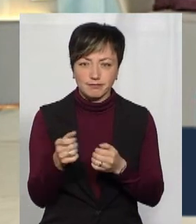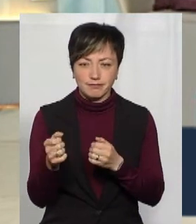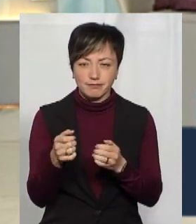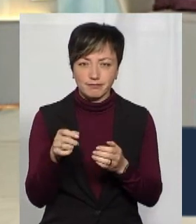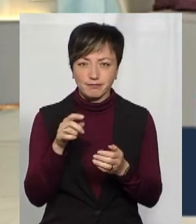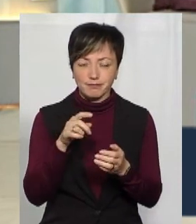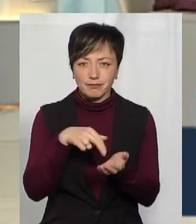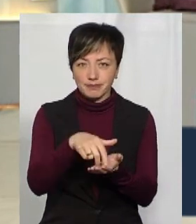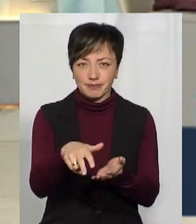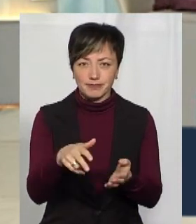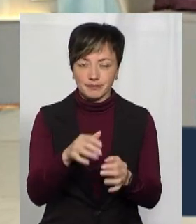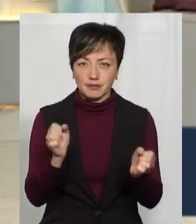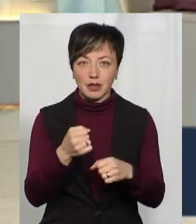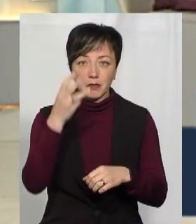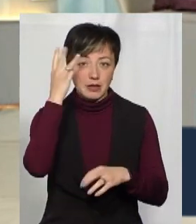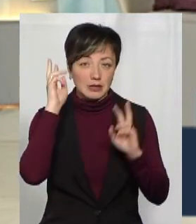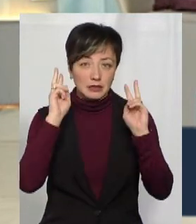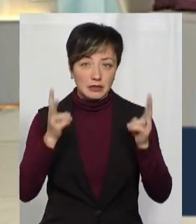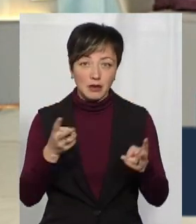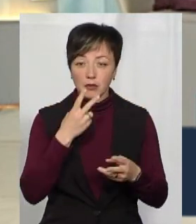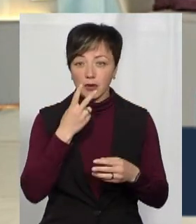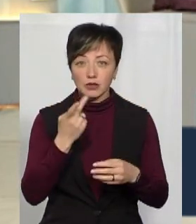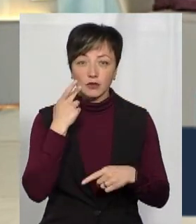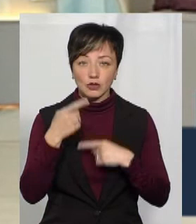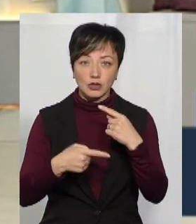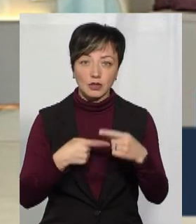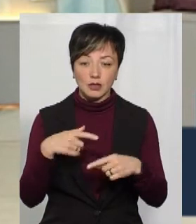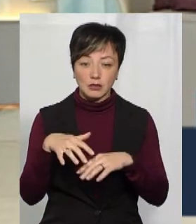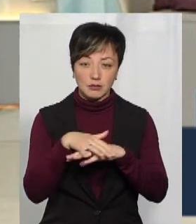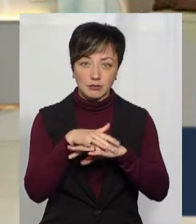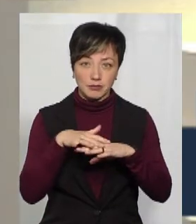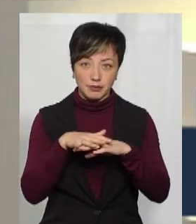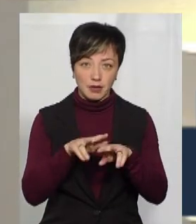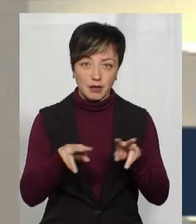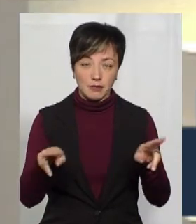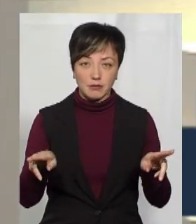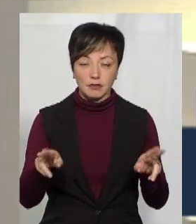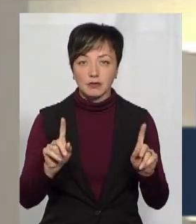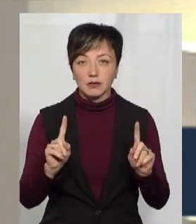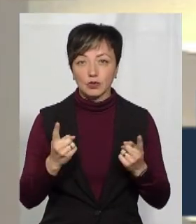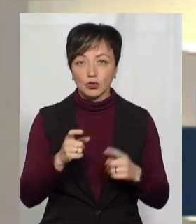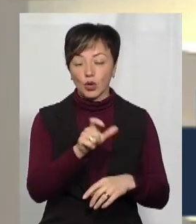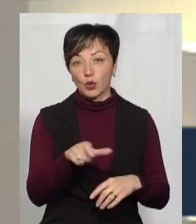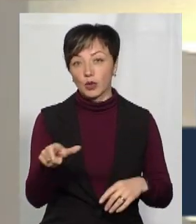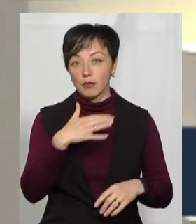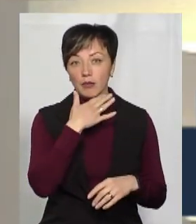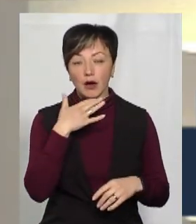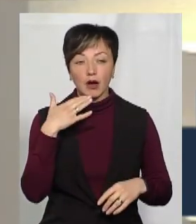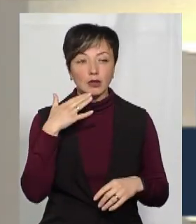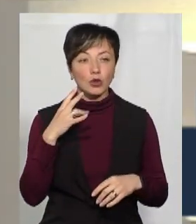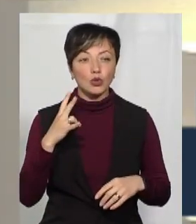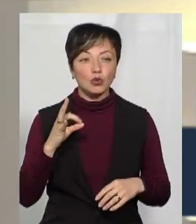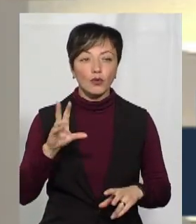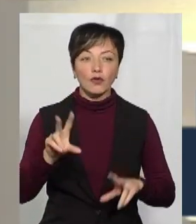Я не знаю, як в Хмельницькому, хоча теж бачила завжди, що там картина схожа, що дуже людей багато ходить.